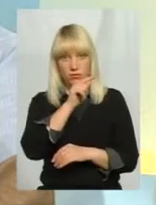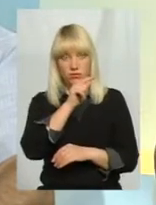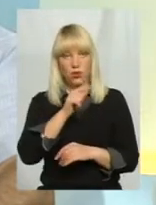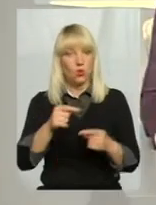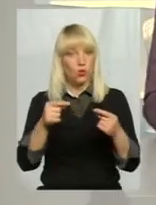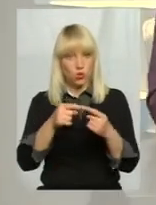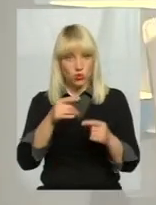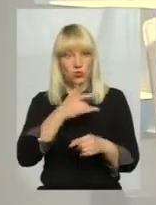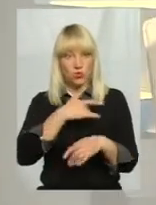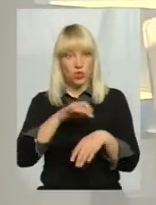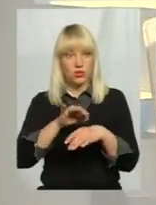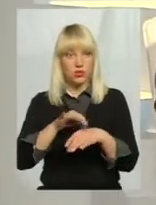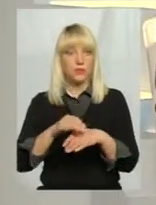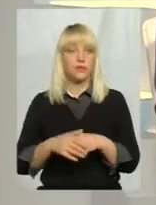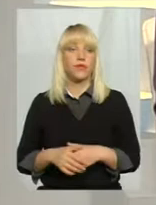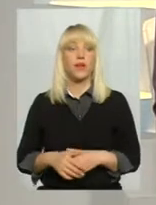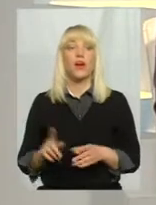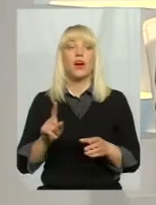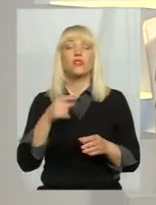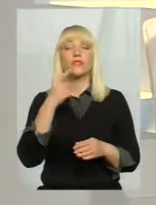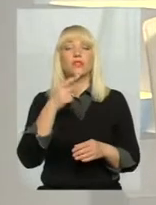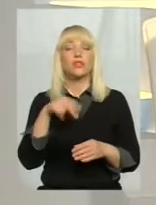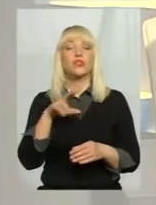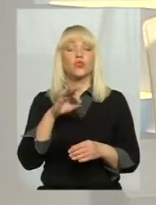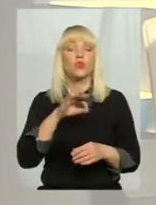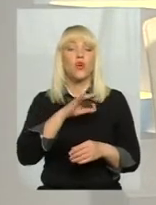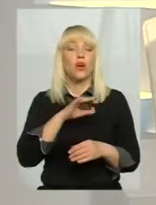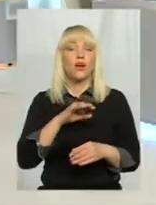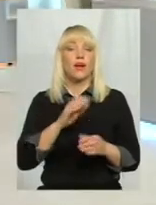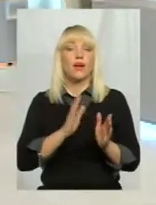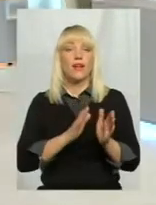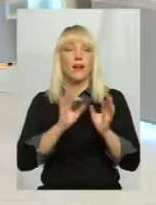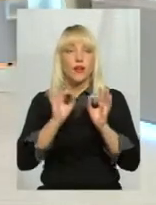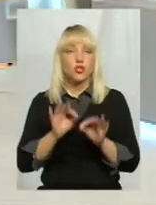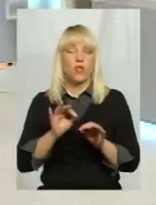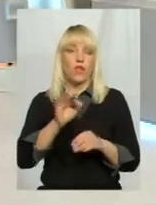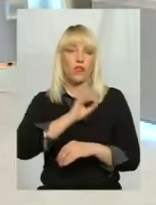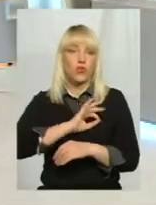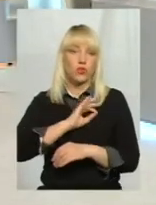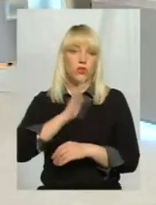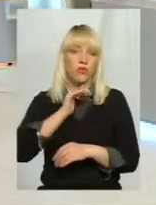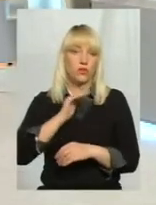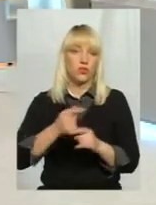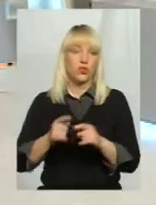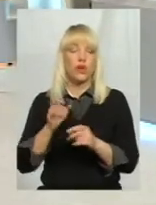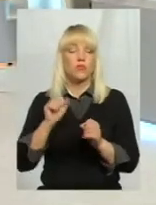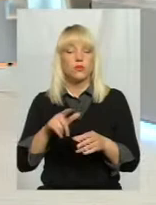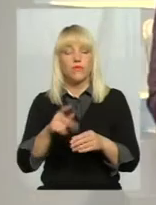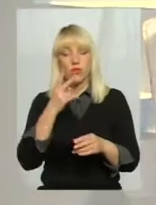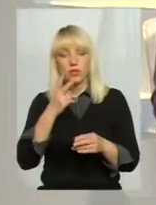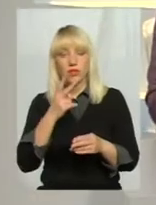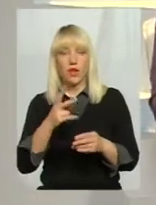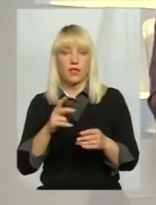душа і серце. А знаєте, стосовно цього раціонального використання води. От, пане Станіславе, чи не розглядали ви якісь інші варіанти,